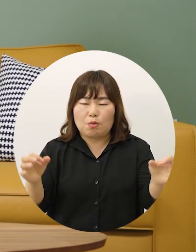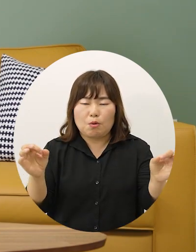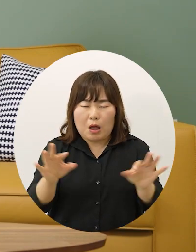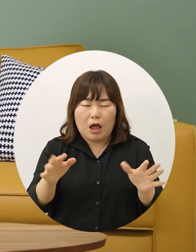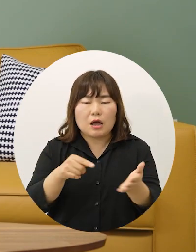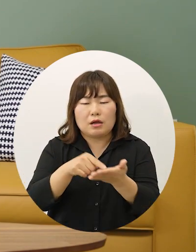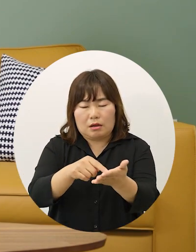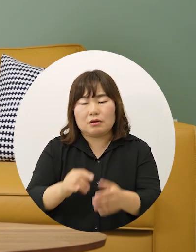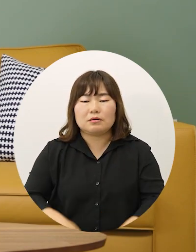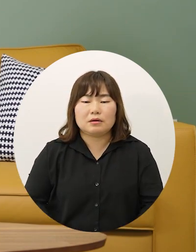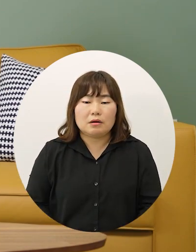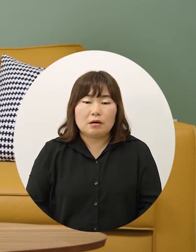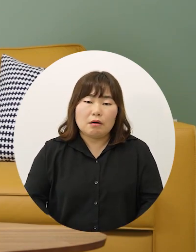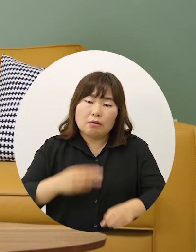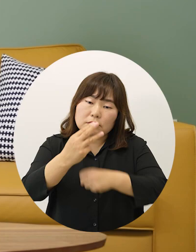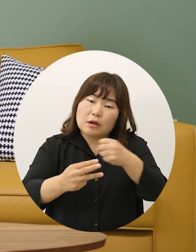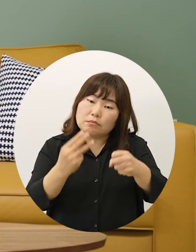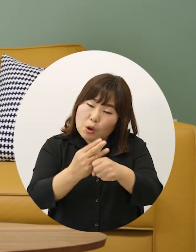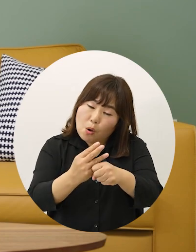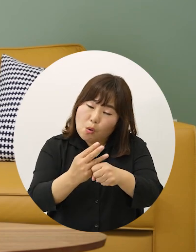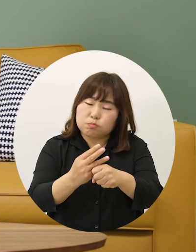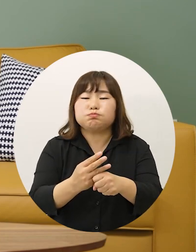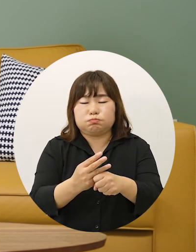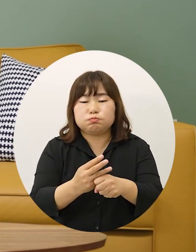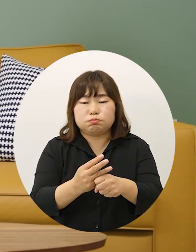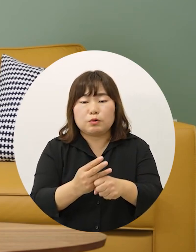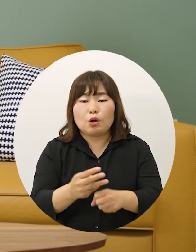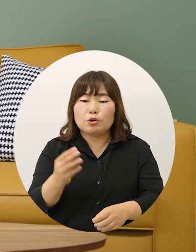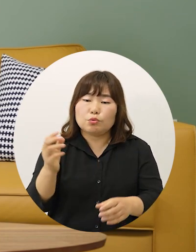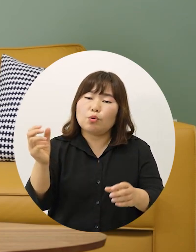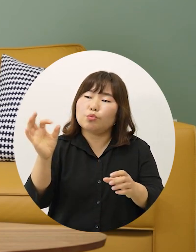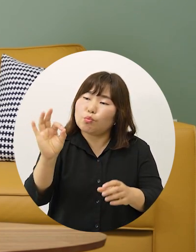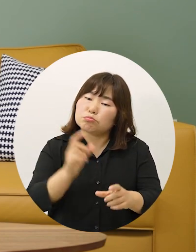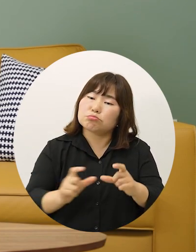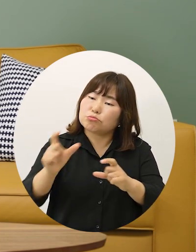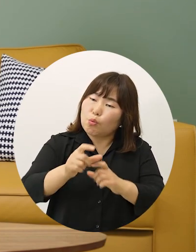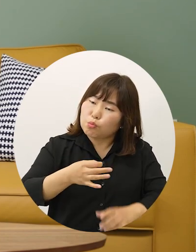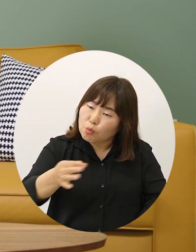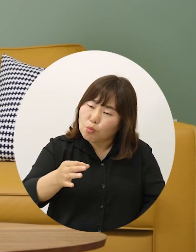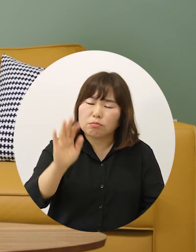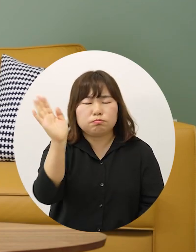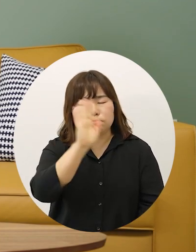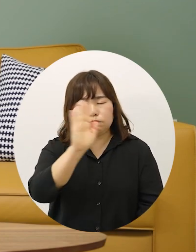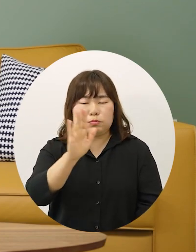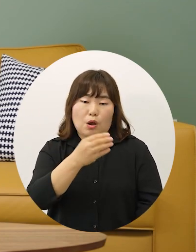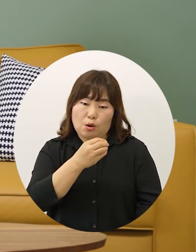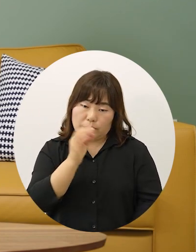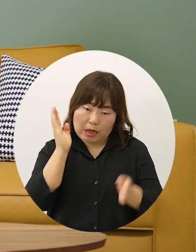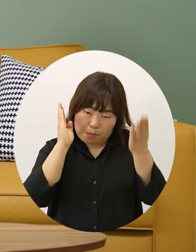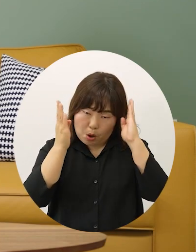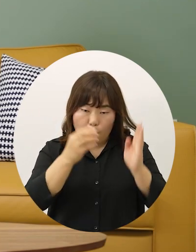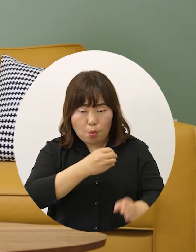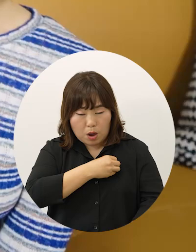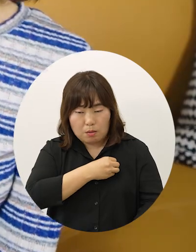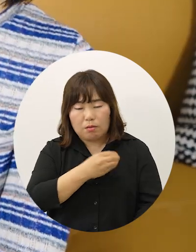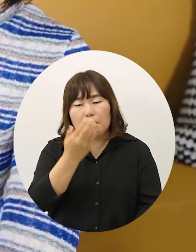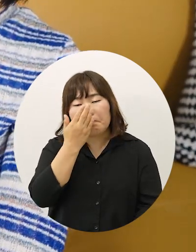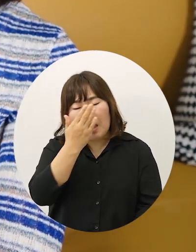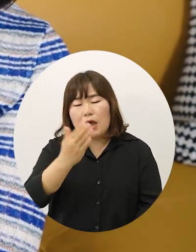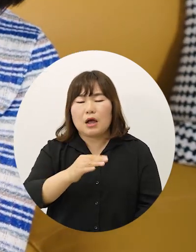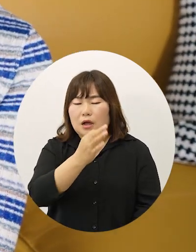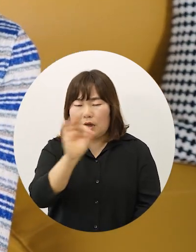아 그럼 3년동안이나? 그럼 돈 돈 내야 되겠네? 노! 네이버 회원이라면 무조건 오케이